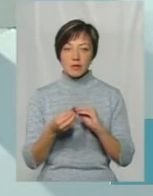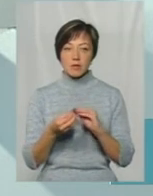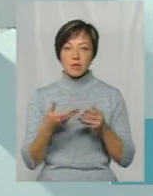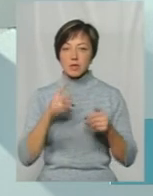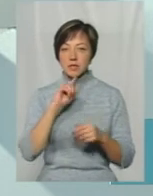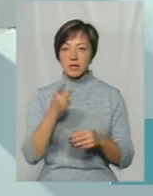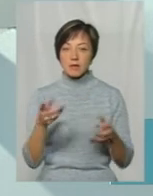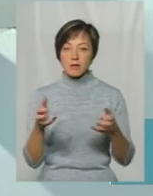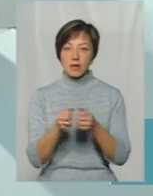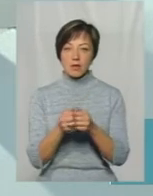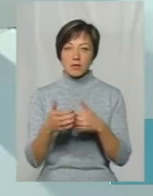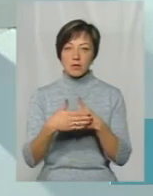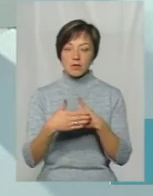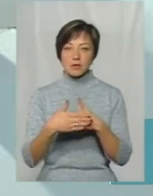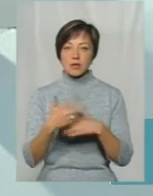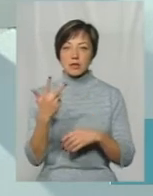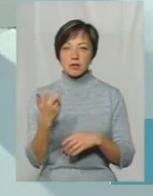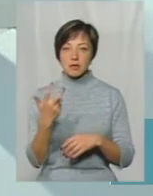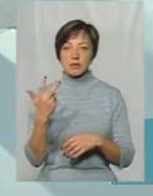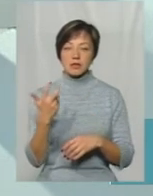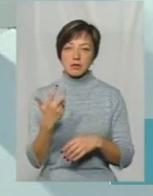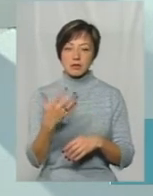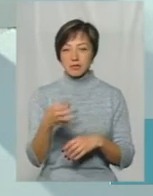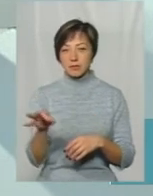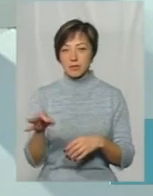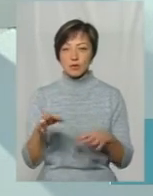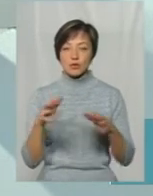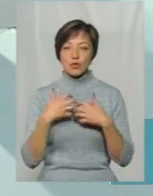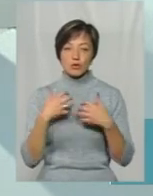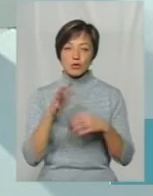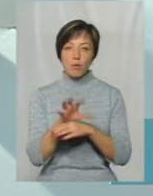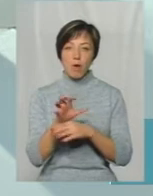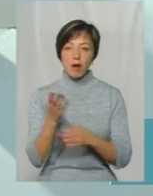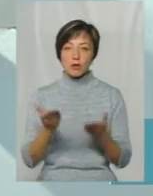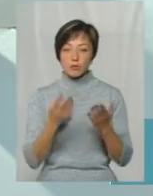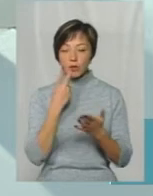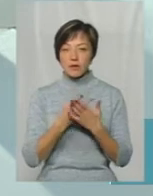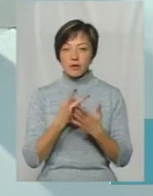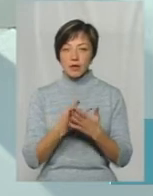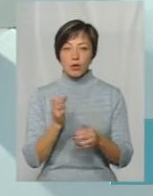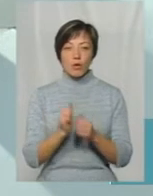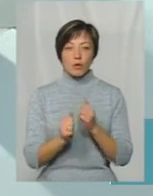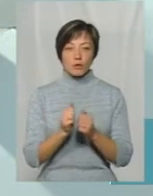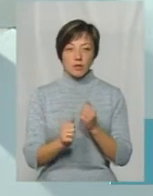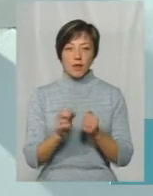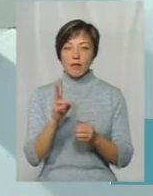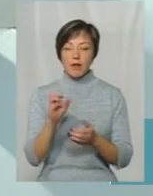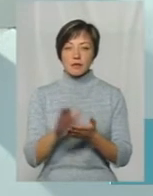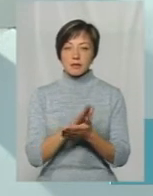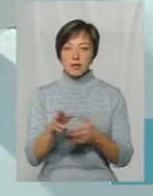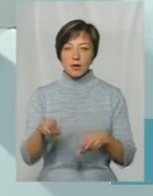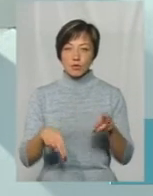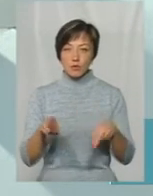за рік відловлюємо близько 300-300 з копійками собак Якщо подивитися, що кожна нестерилізована